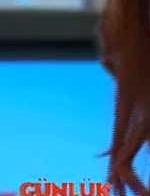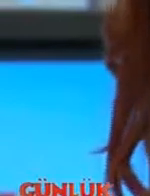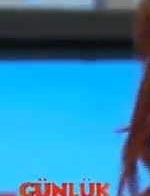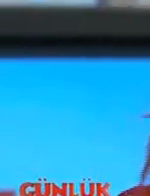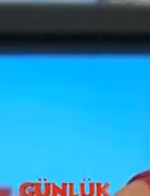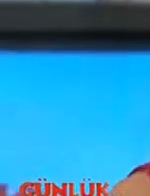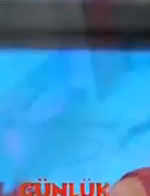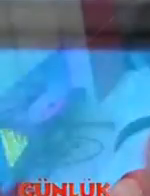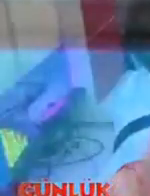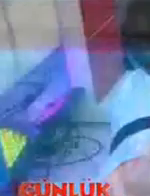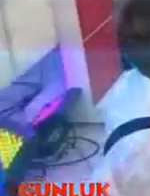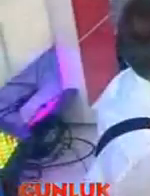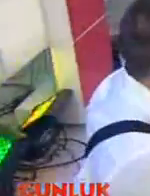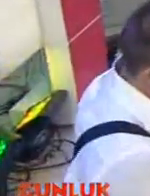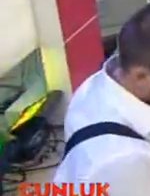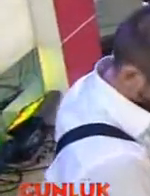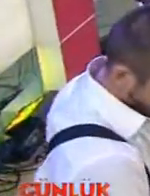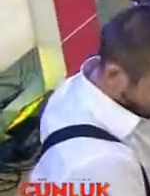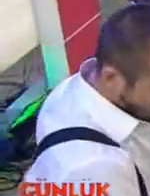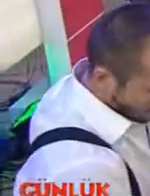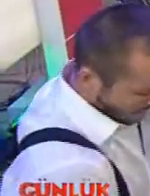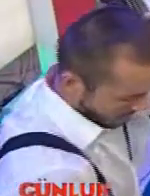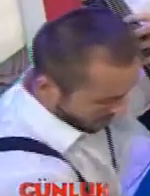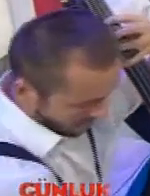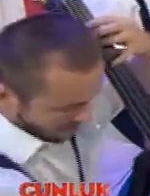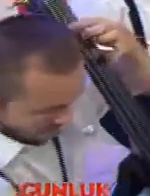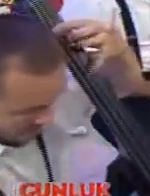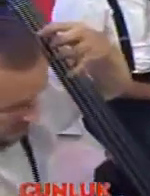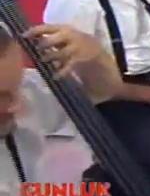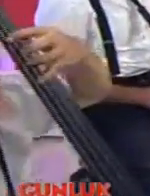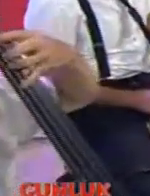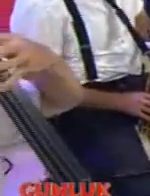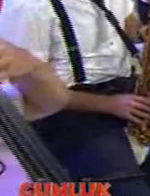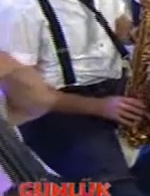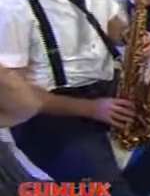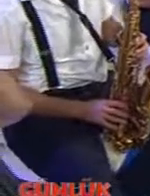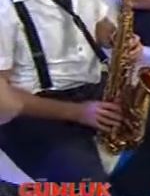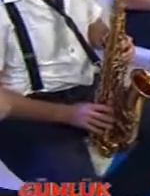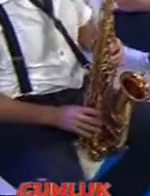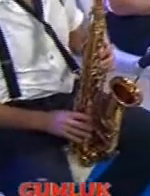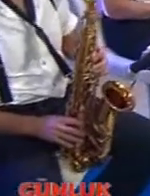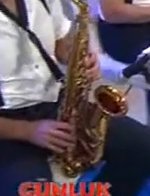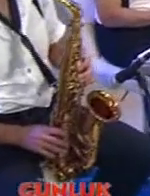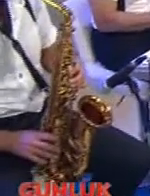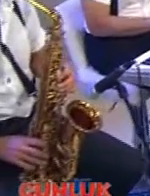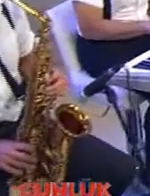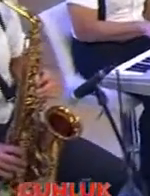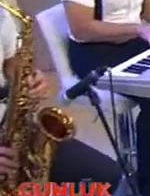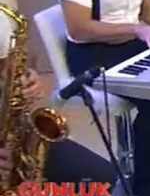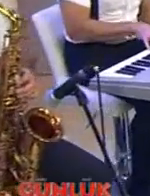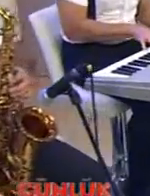Müzik Müzik Müzik gidişin sonu kötü kalbi kaybetmeken